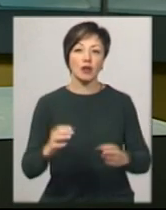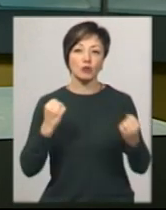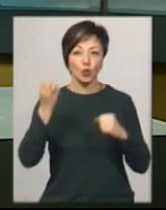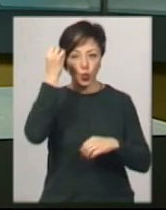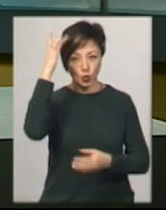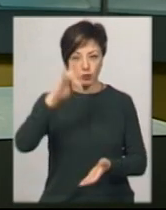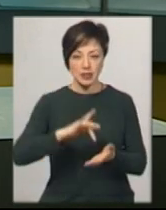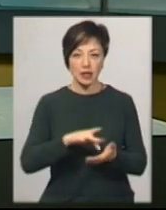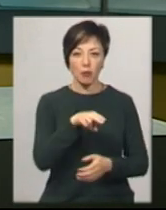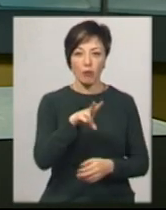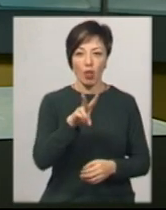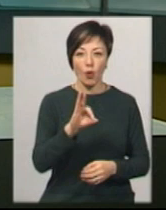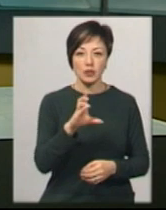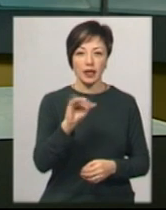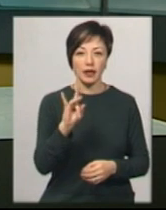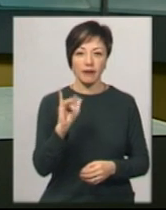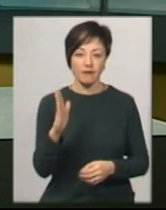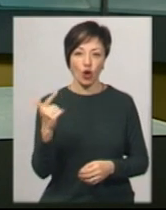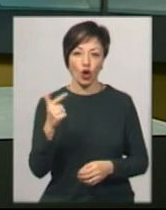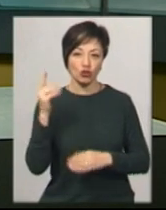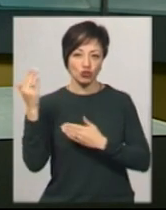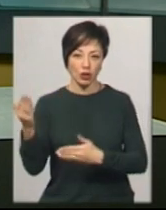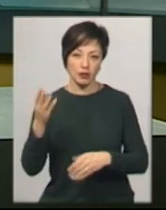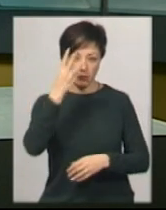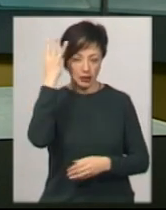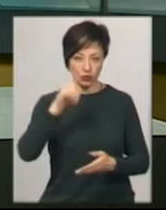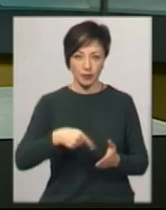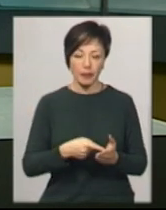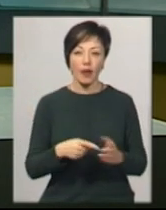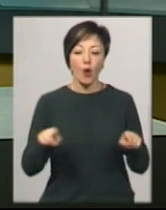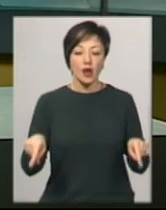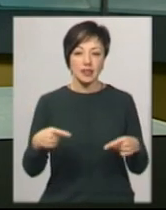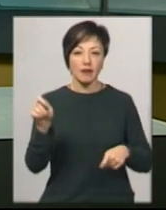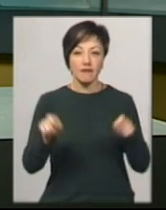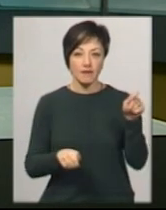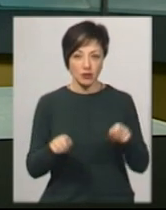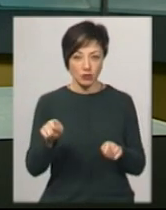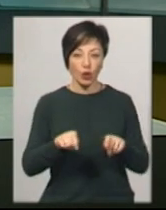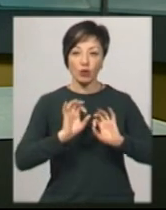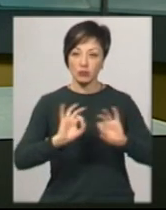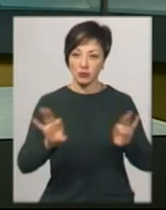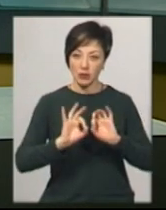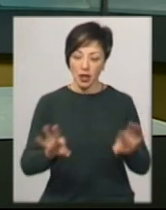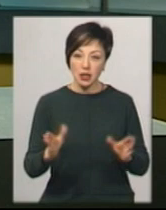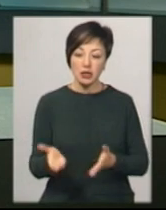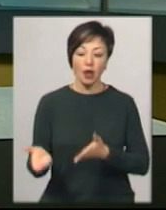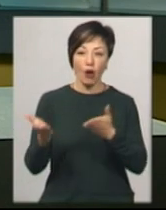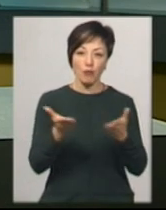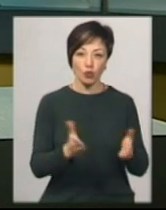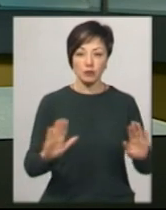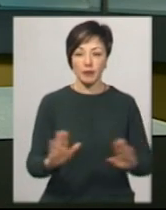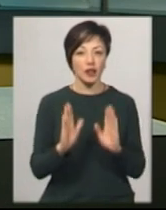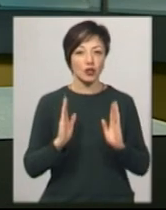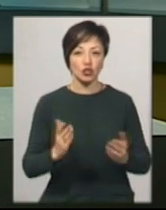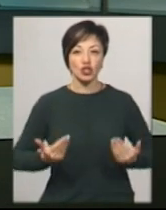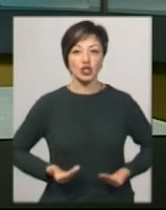-культурному центрі «Плоскирів» в мікрорайоні Гречани обласного центру. Організаторка фесту Ольга Шевцова каже, запрошували колядувати